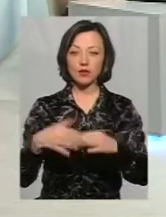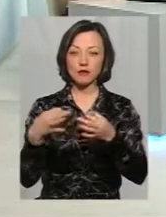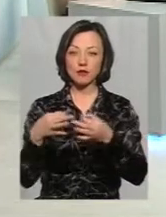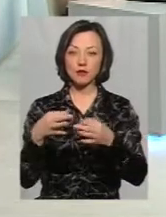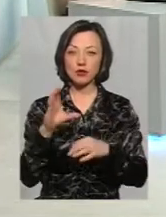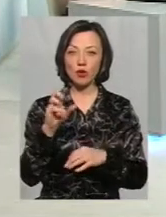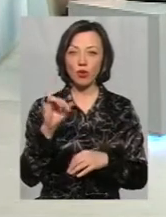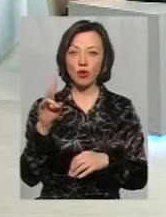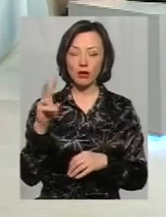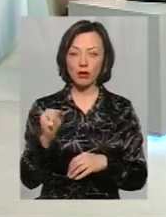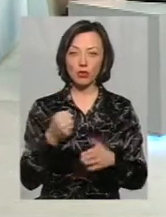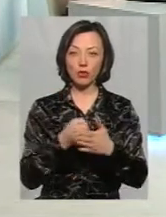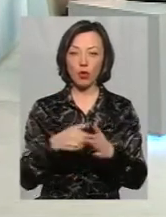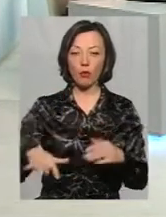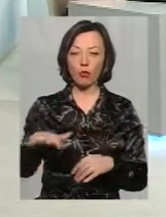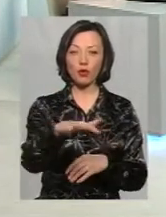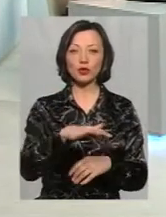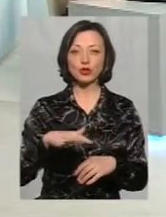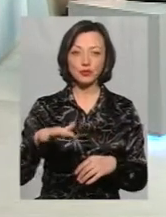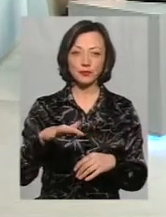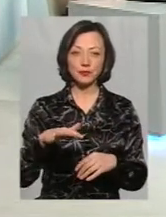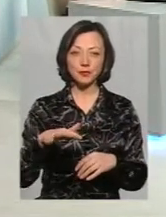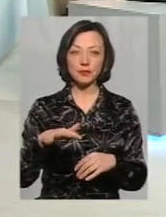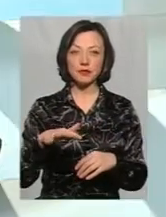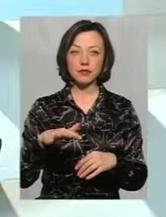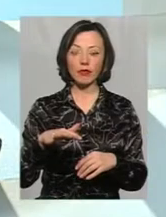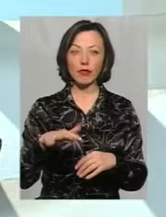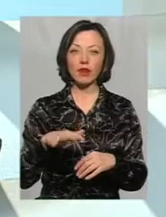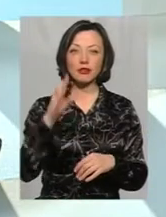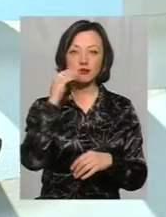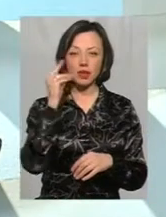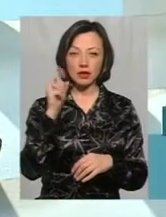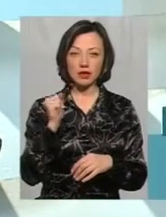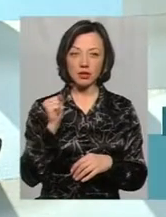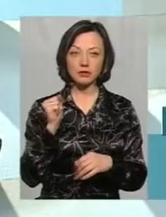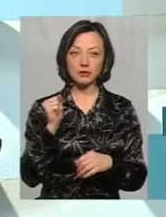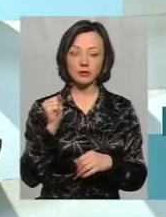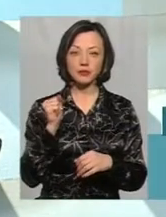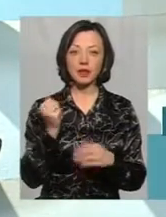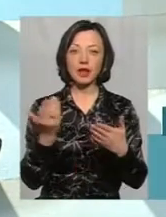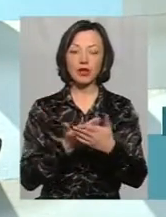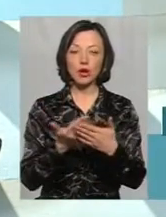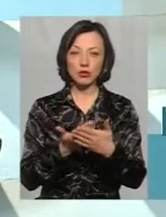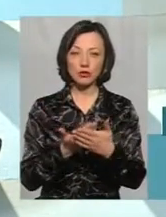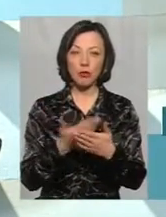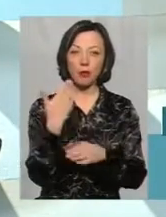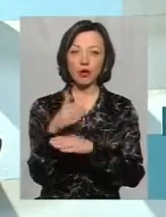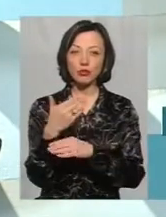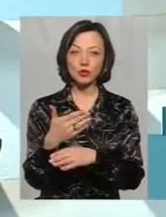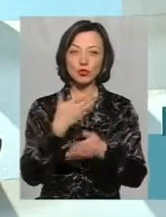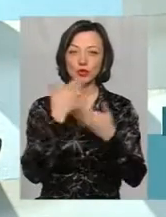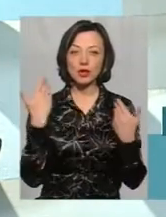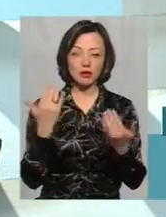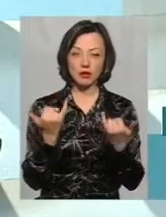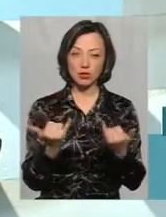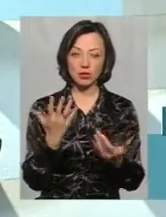Проскурівської, початку, до площі майданчику Тараса Григорьевича Шевченка, кінотеатру, прапори вже відсутні